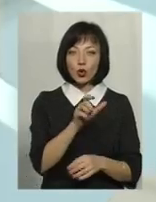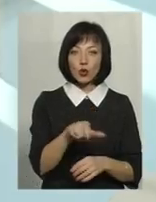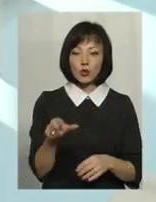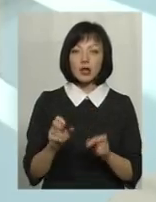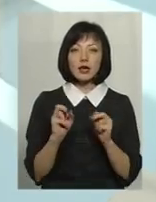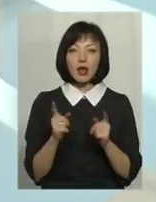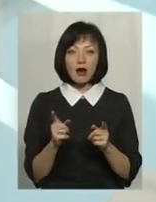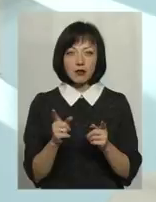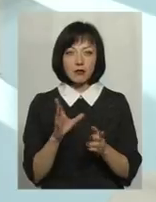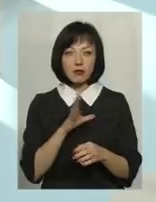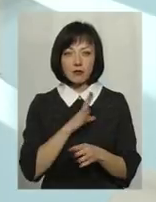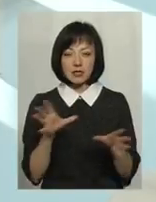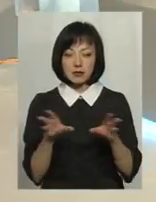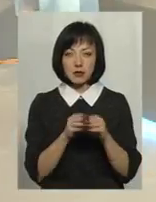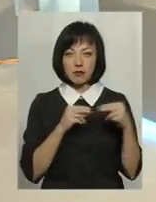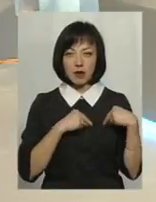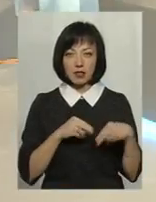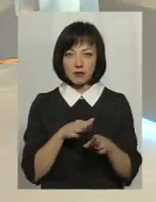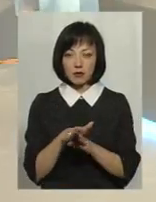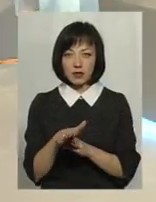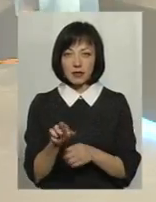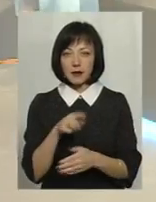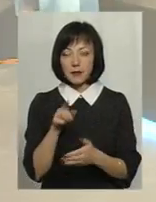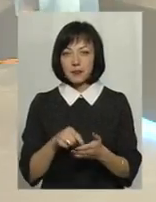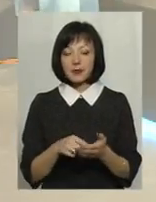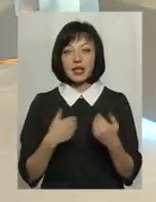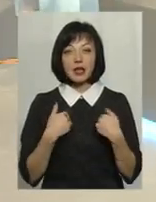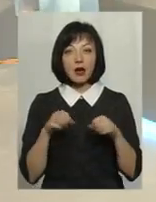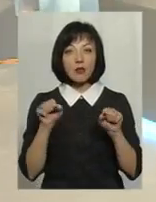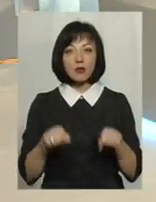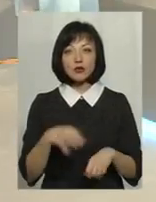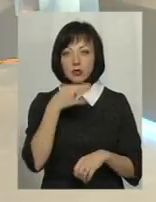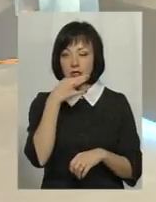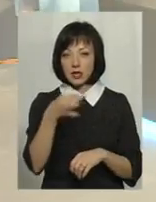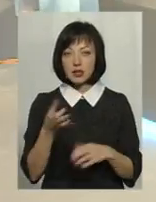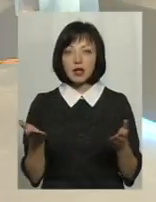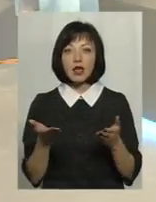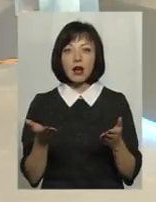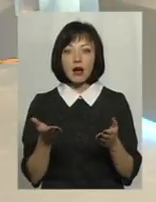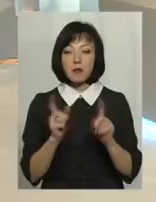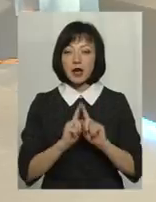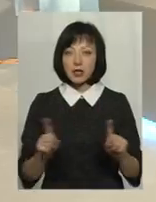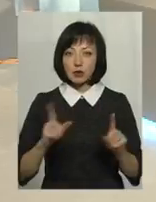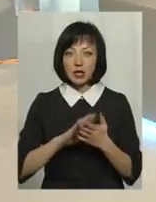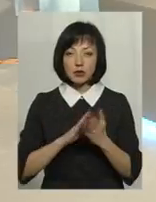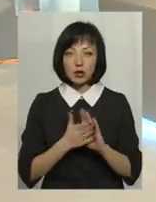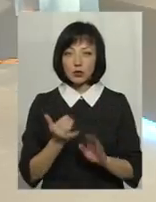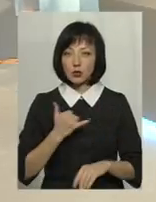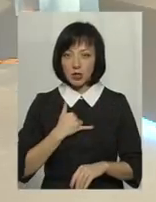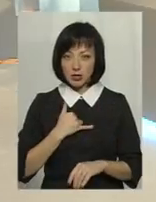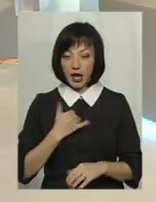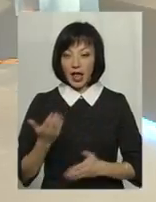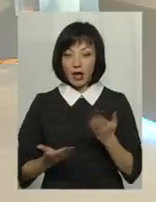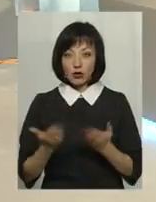яким чином має влюбуватися та співпраця? Я однозначно, що можу сказати, яка є парадоксальна зараз ситуація в нас. Тобто,